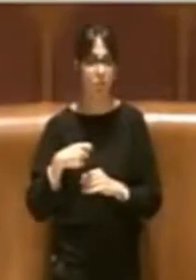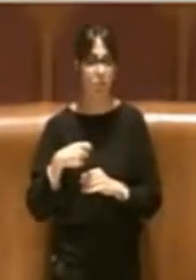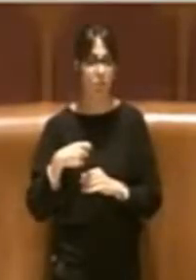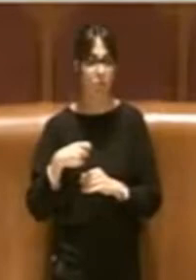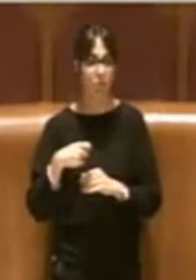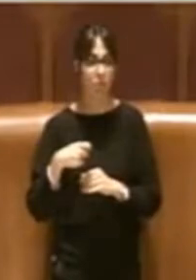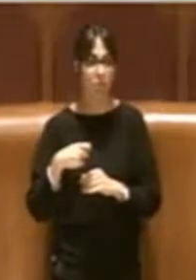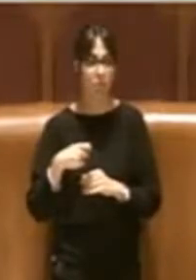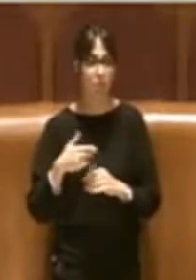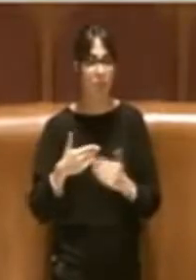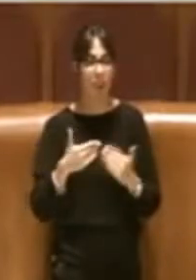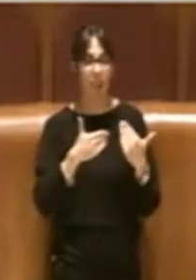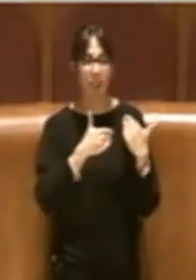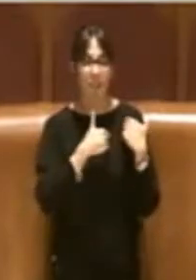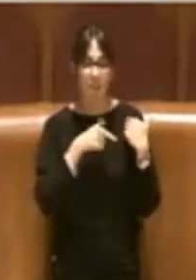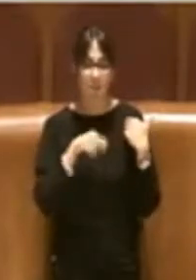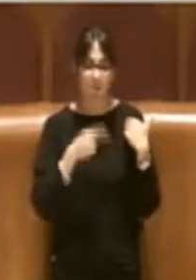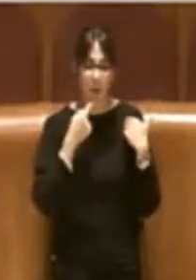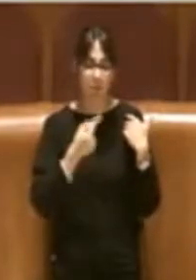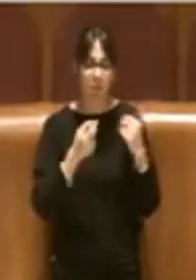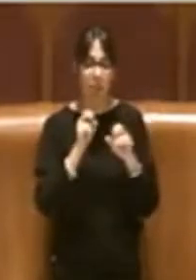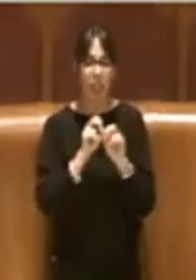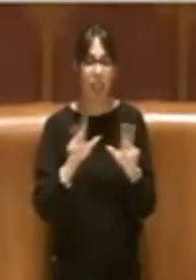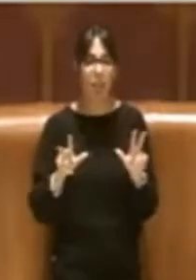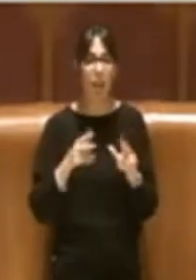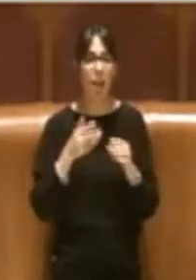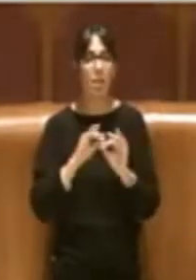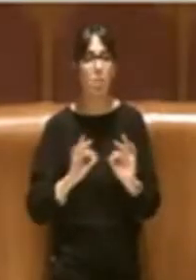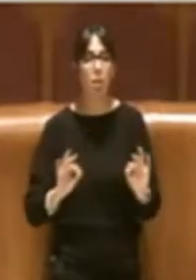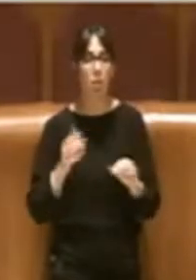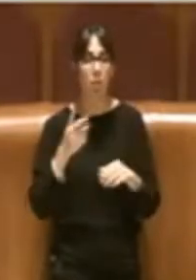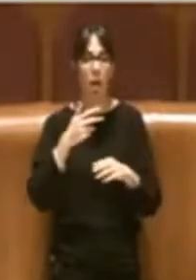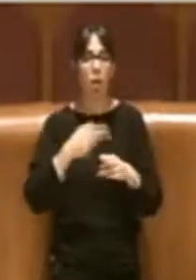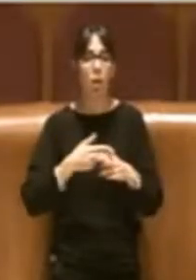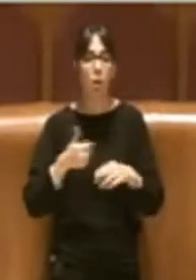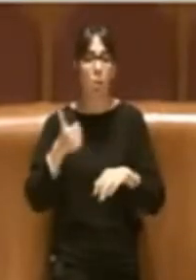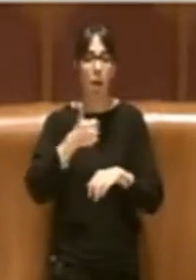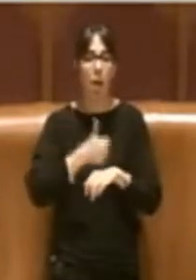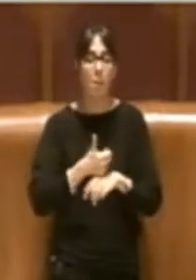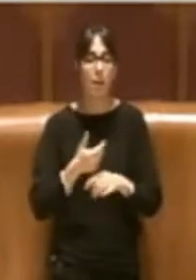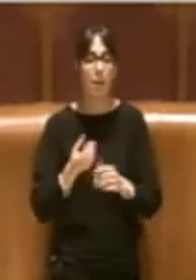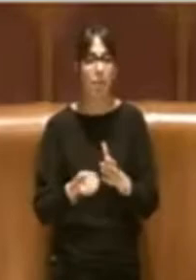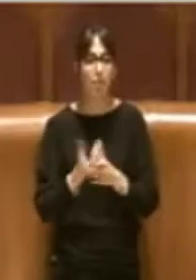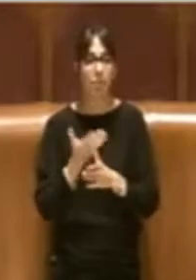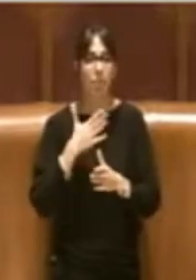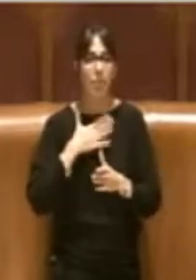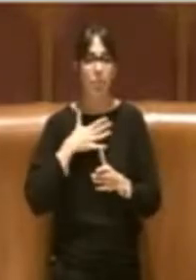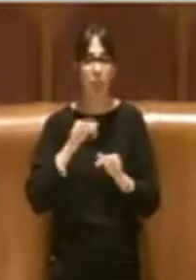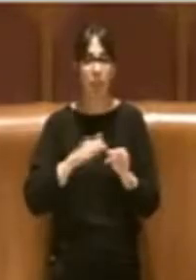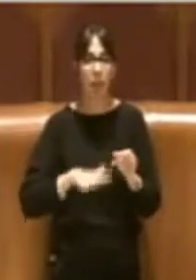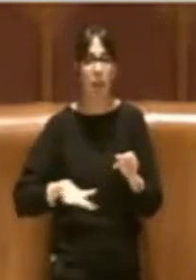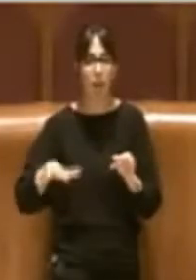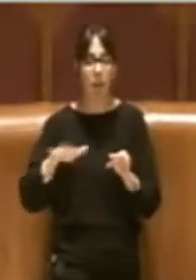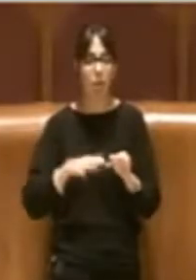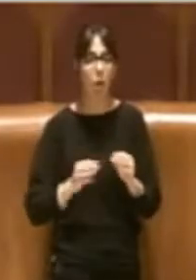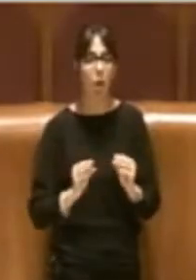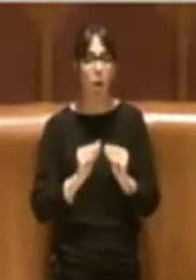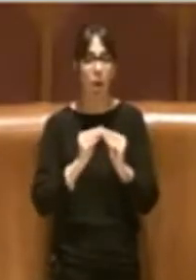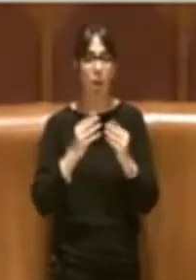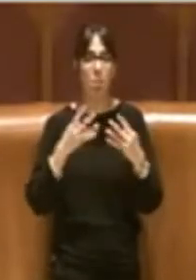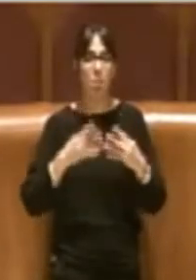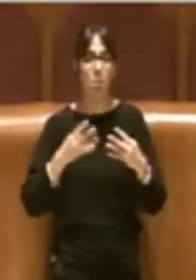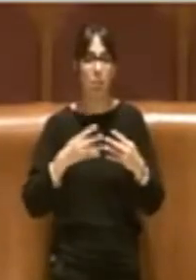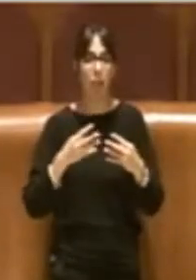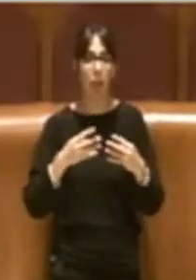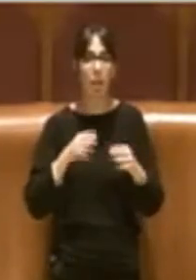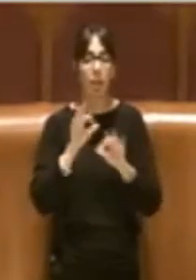l'impegno inizia a dichiarare la disponibilità di Roma Capitale a realizzare nel proprio territorio impianti di trattamento e o smaltimento che